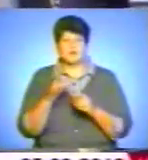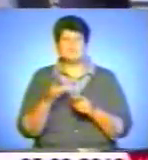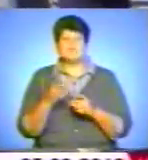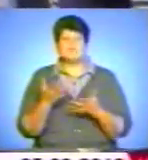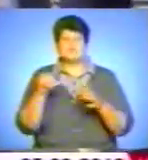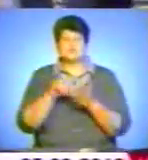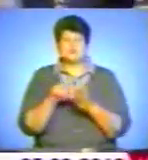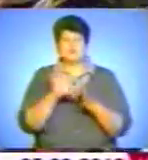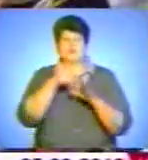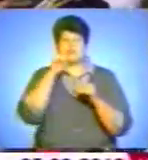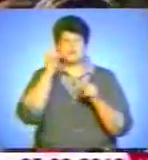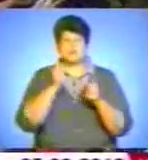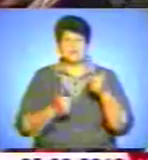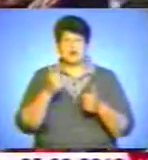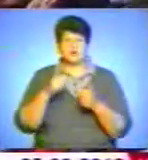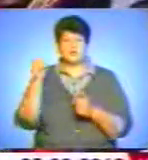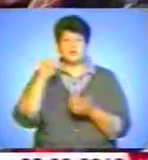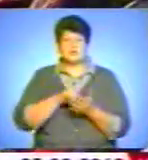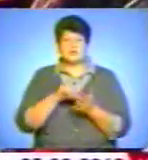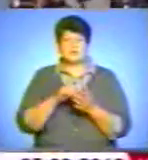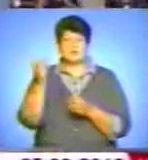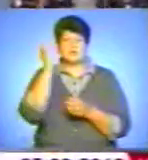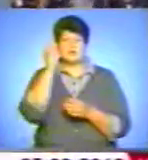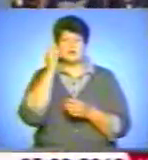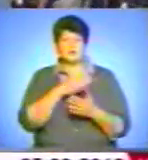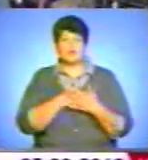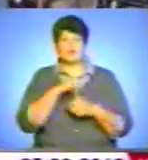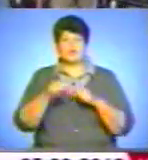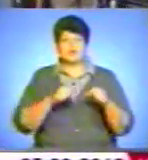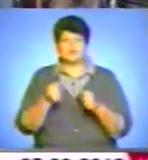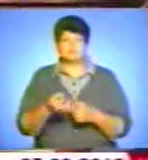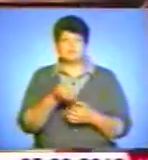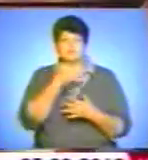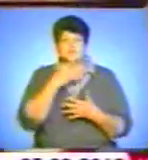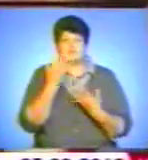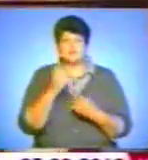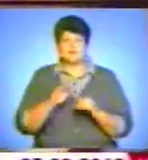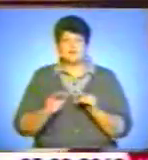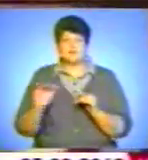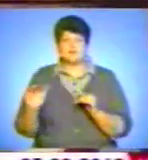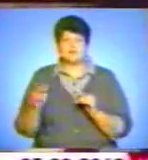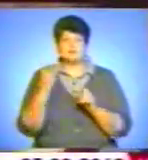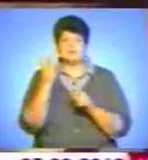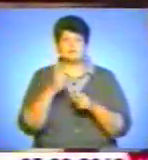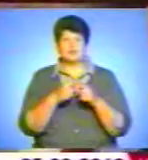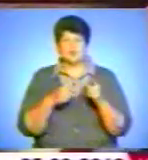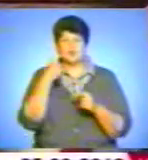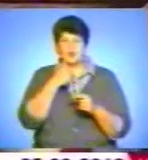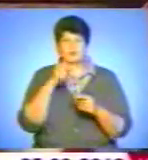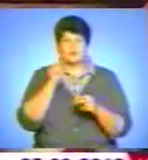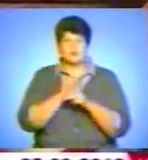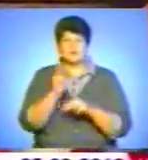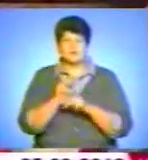всеукраїнських змаганнях, учасники пригадали, що любов до велосипеда зародила ще в дитинстві. В три рази з половиною року мене начали кататися на велосипеді.